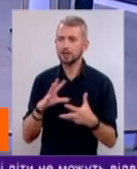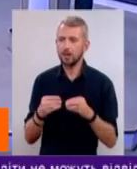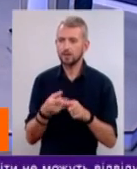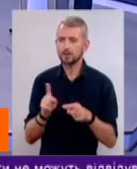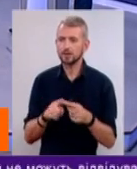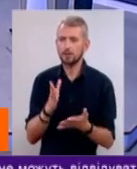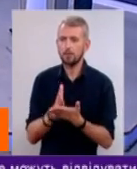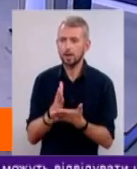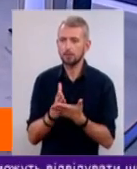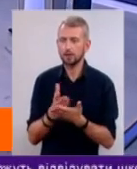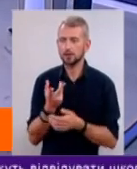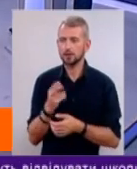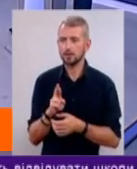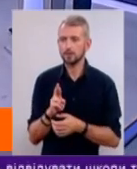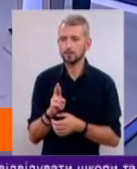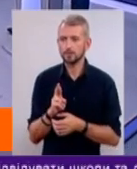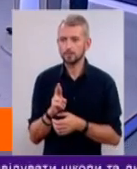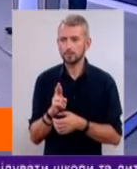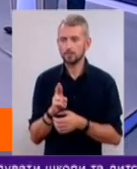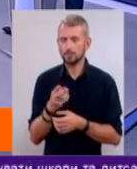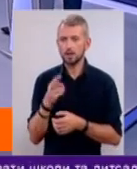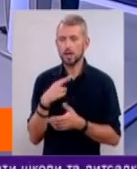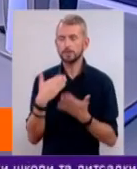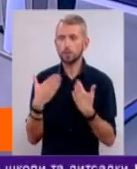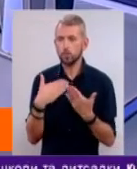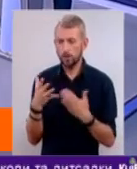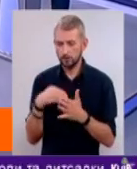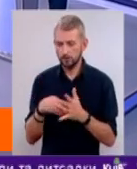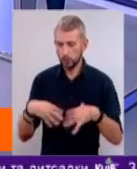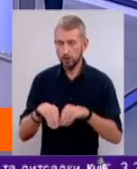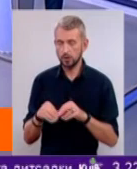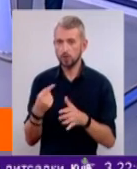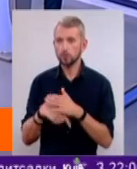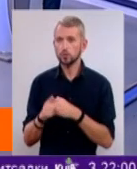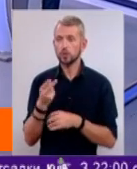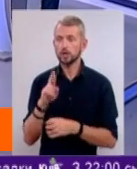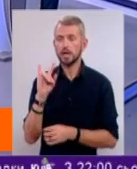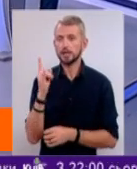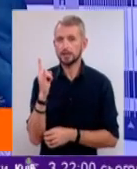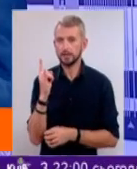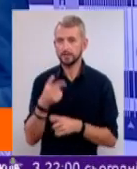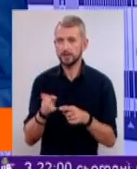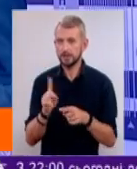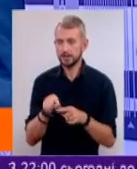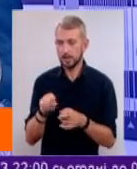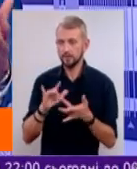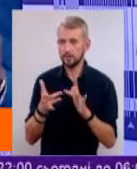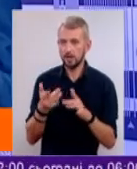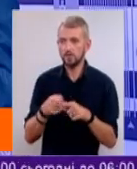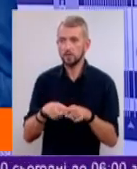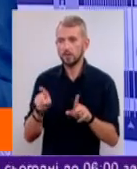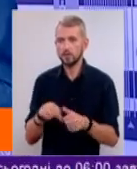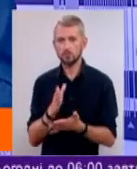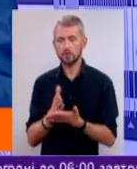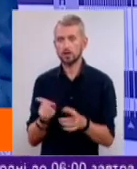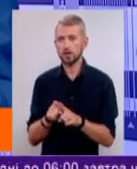матиме для спілкування в самій родині? Адже для дитини цей інтернет, це теж є, ну,